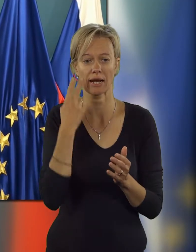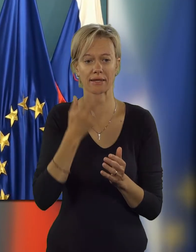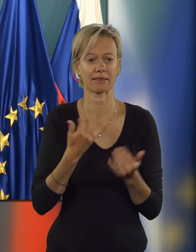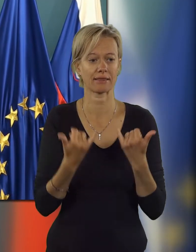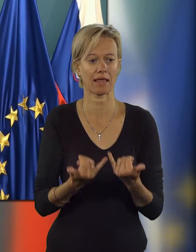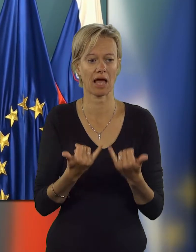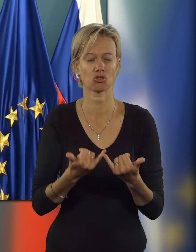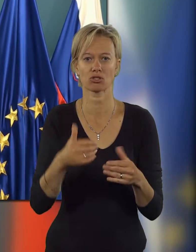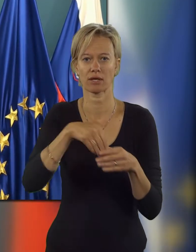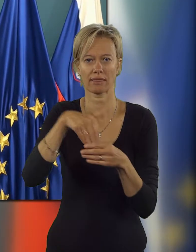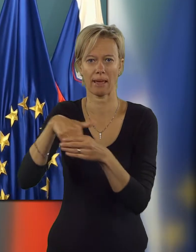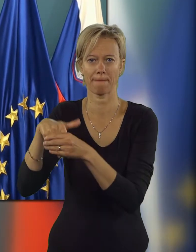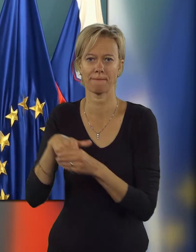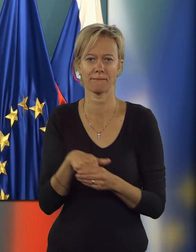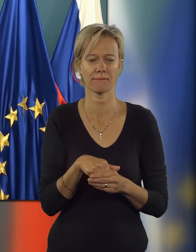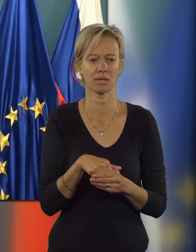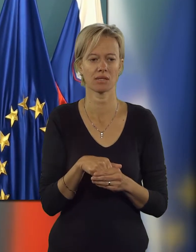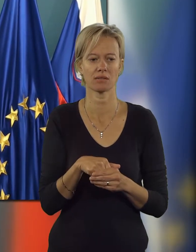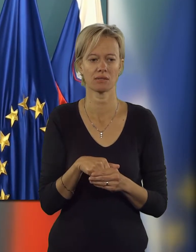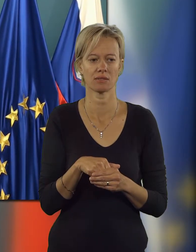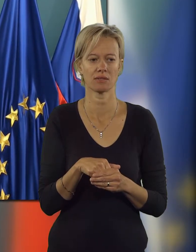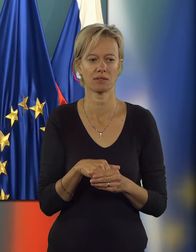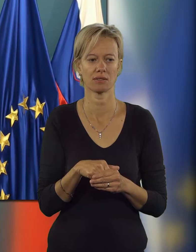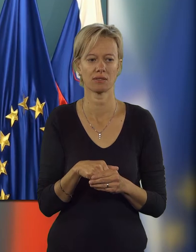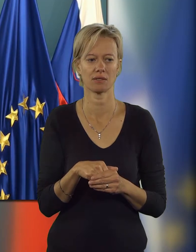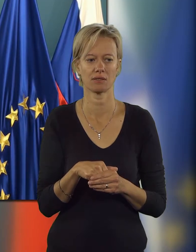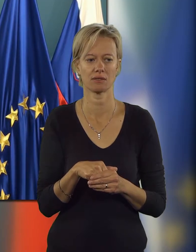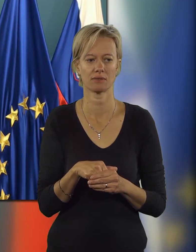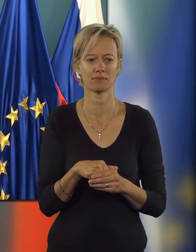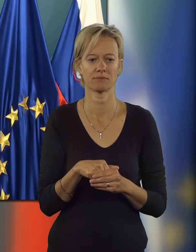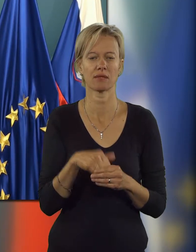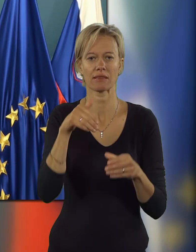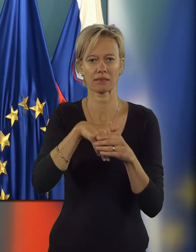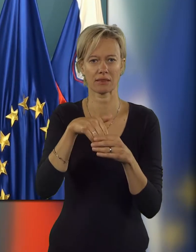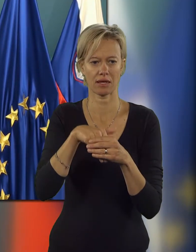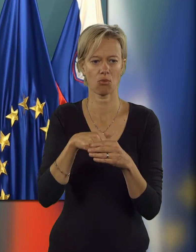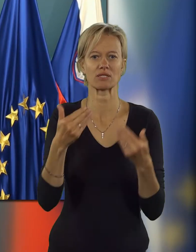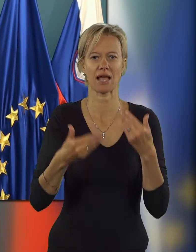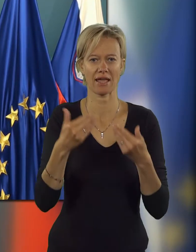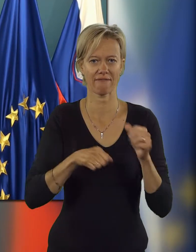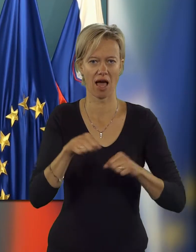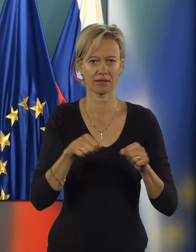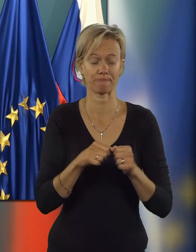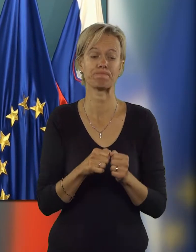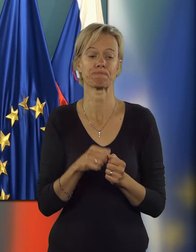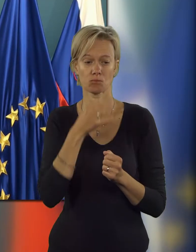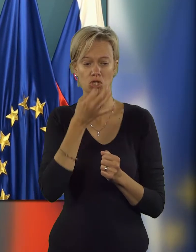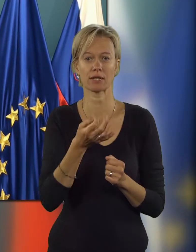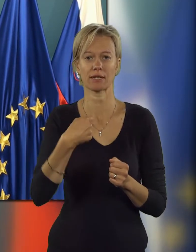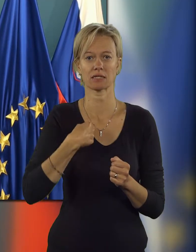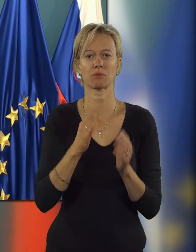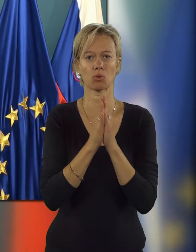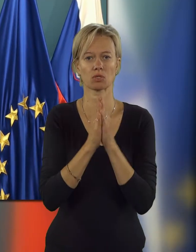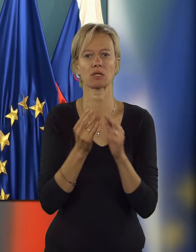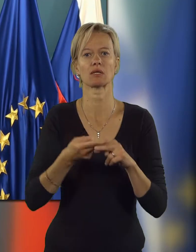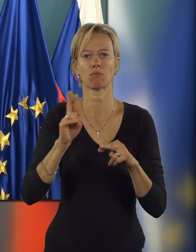točke, ki so bile na dnevnem redu na temoj steje vlade? Jaz bi prosila